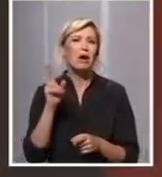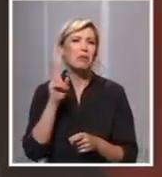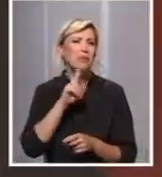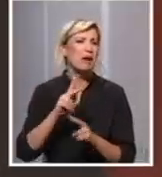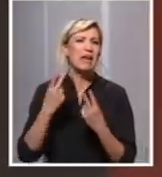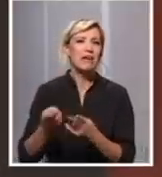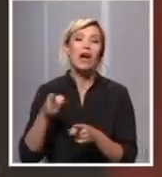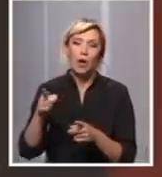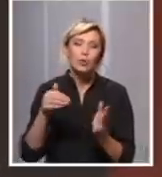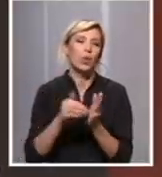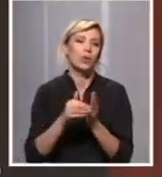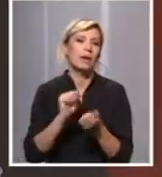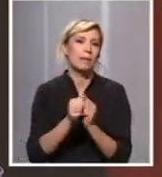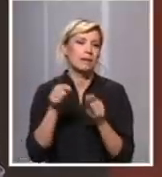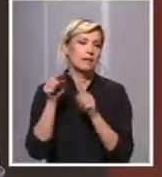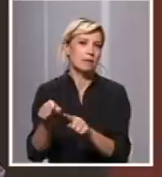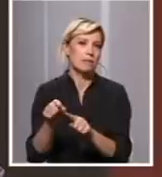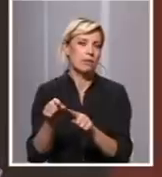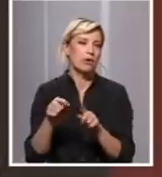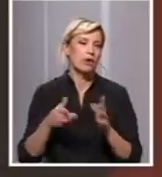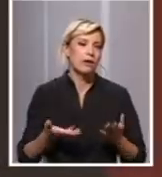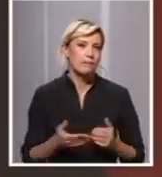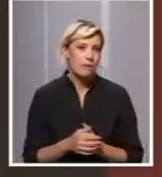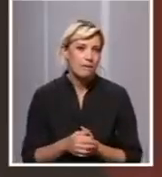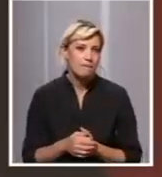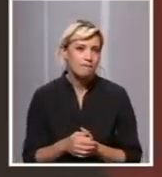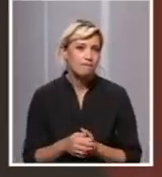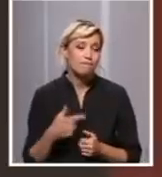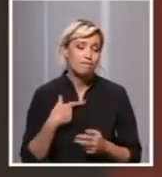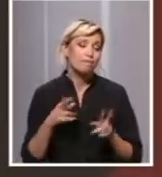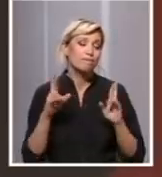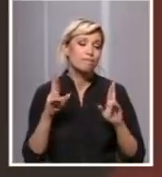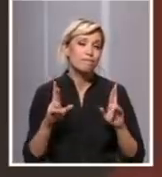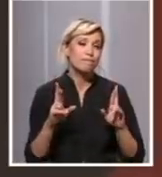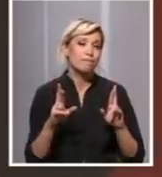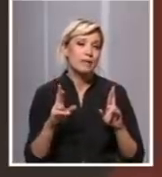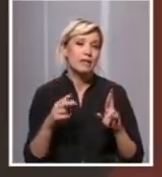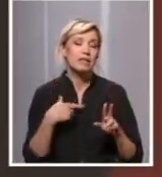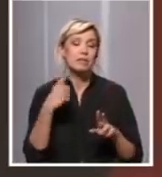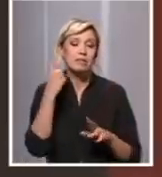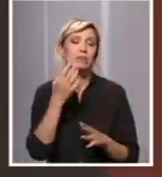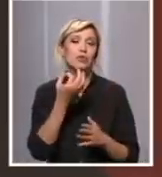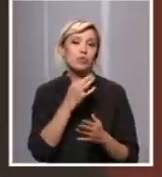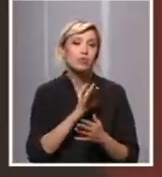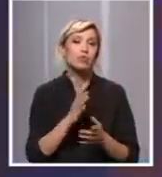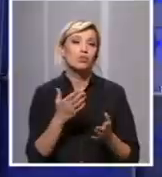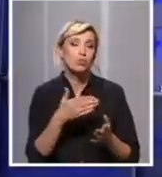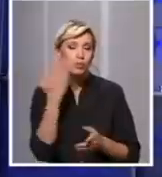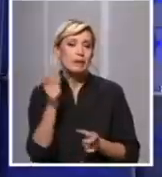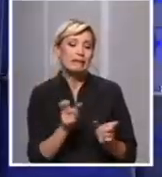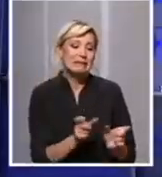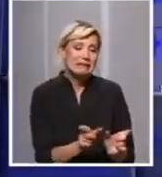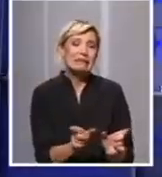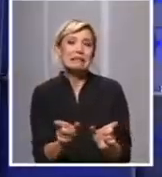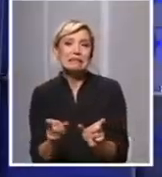verujem da ćemo na ovaj način uspeti da stavimo pod kontrolu bolju epidemiju i da ćemo jednostavno, nećemo imati